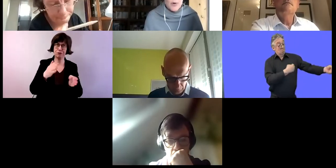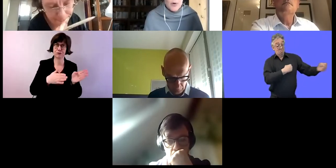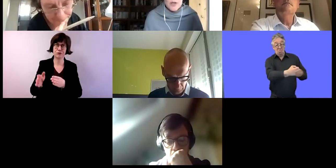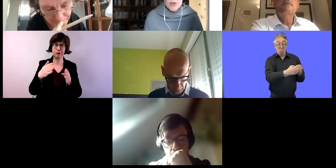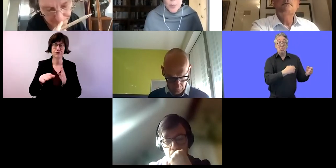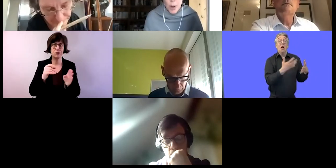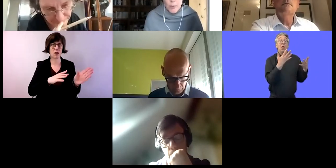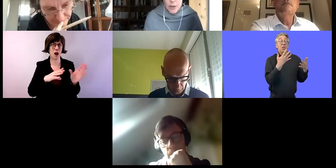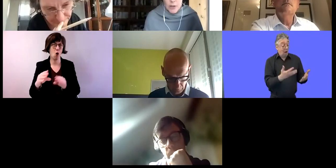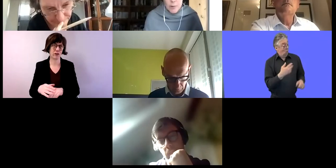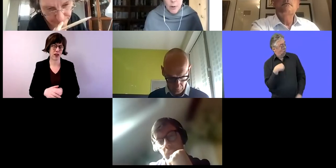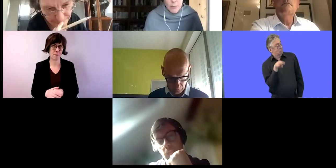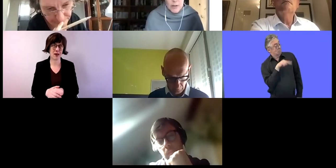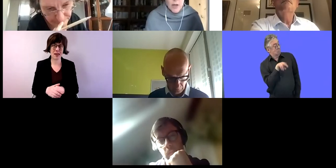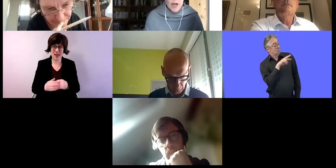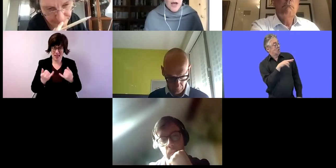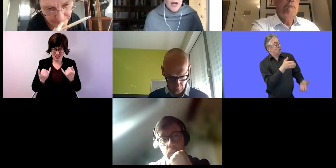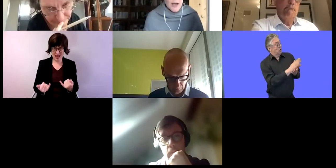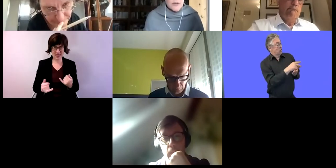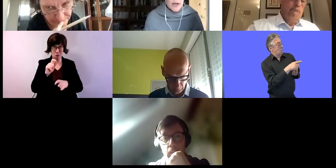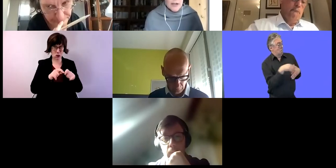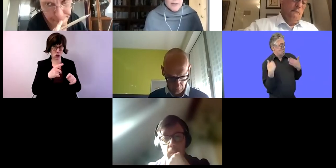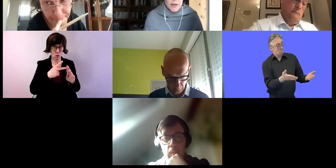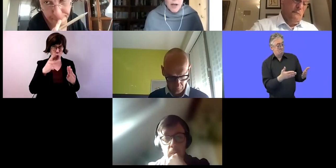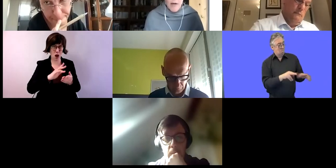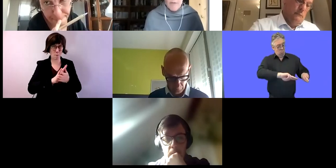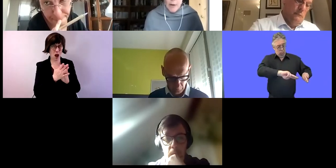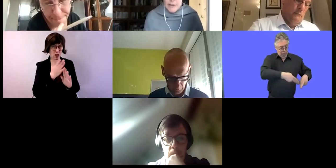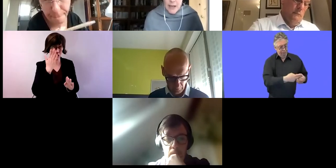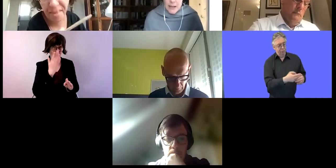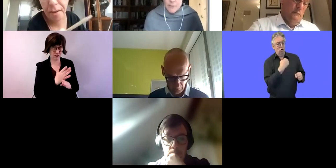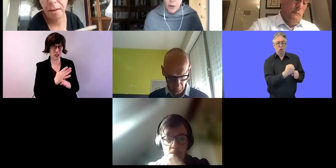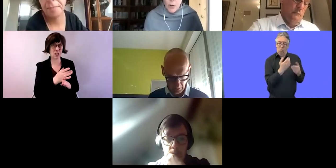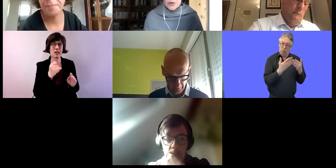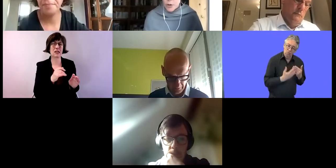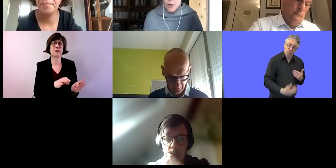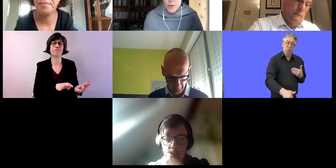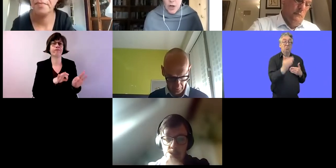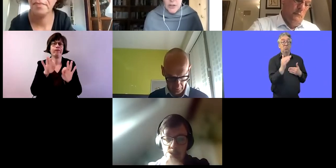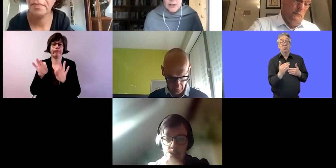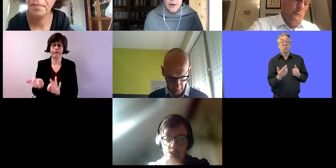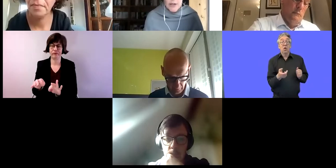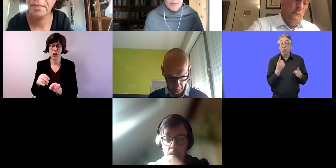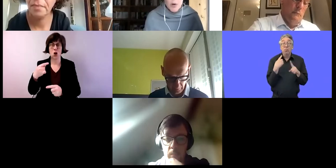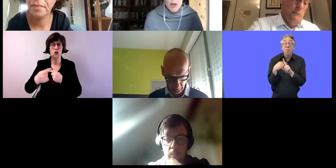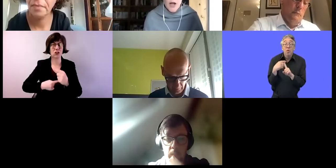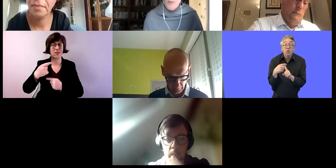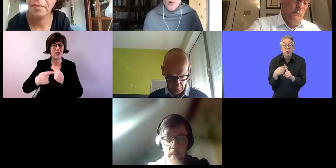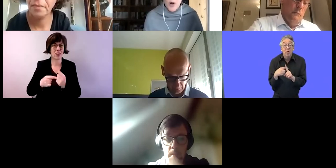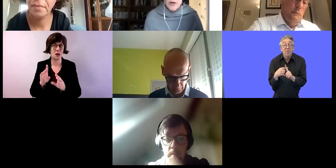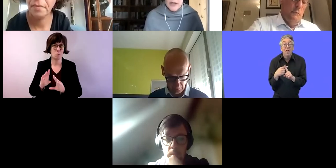Jetzt beginnt man, Menschen aus diesem Programm überzuführen in ständige Beschäftigung,